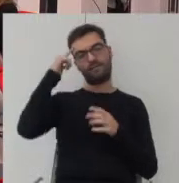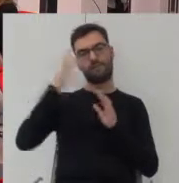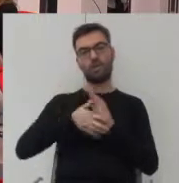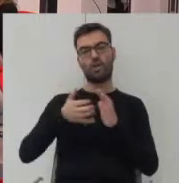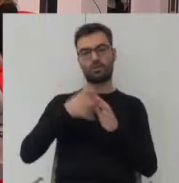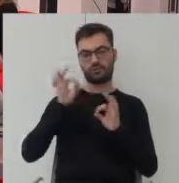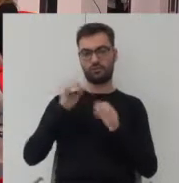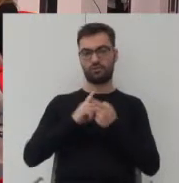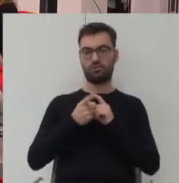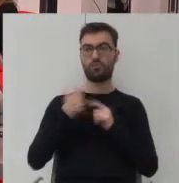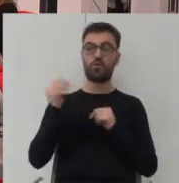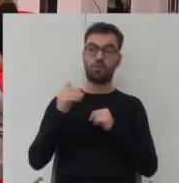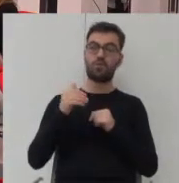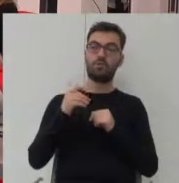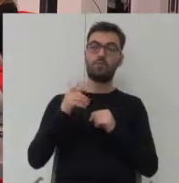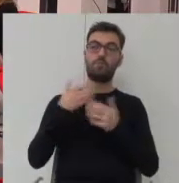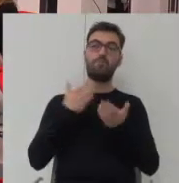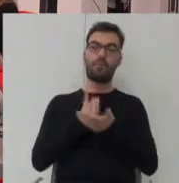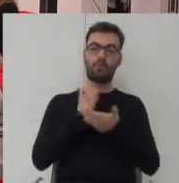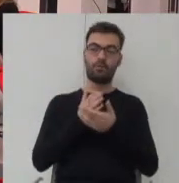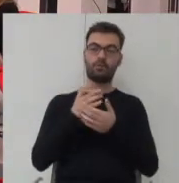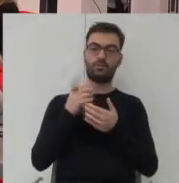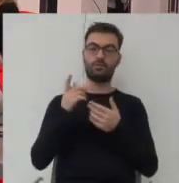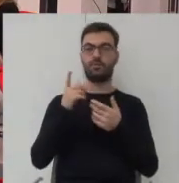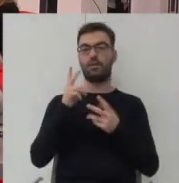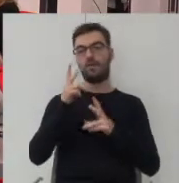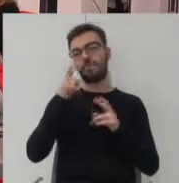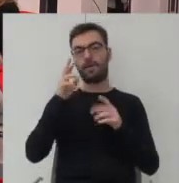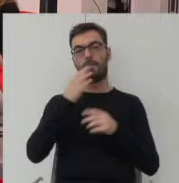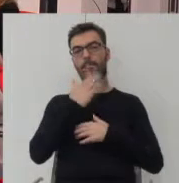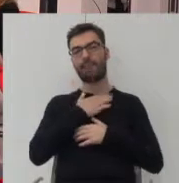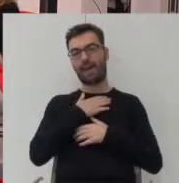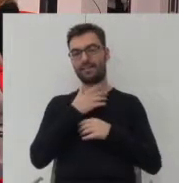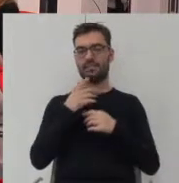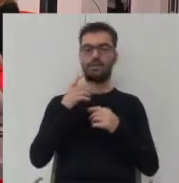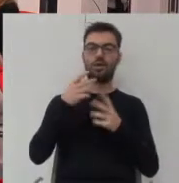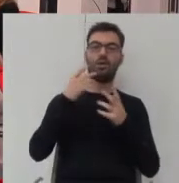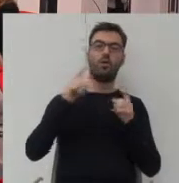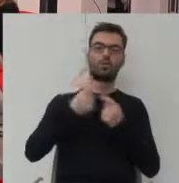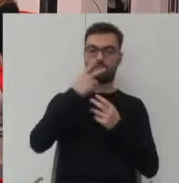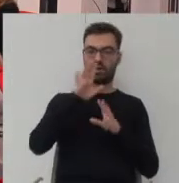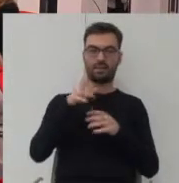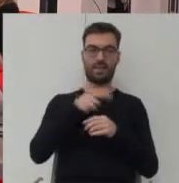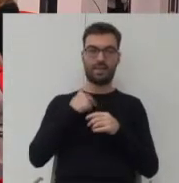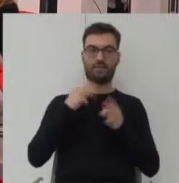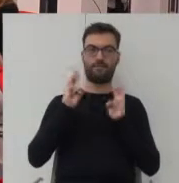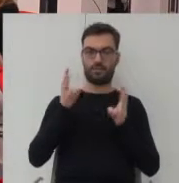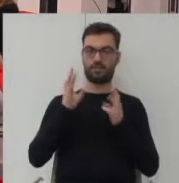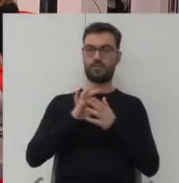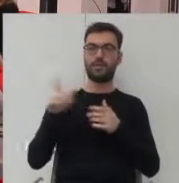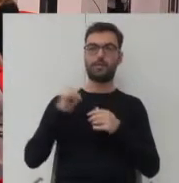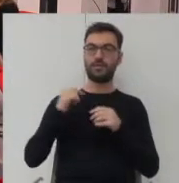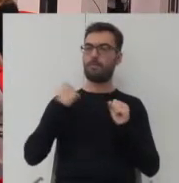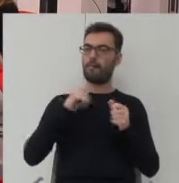spotkania, szczególnie mogą posłużyć pewnym preferencjom, które w bardzo uproszczony sposób pokazały w tym naszym warsztacie. Bo myśmy bardzo